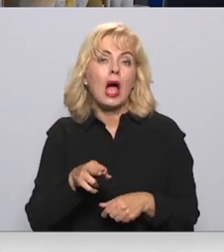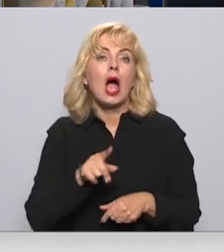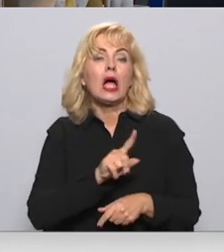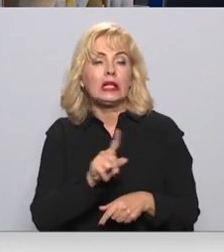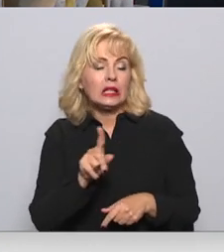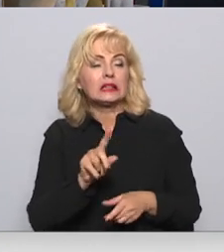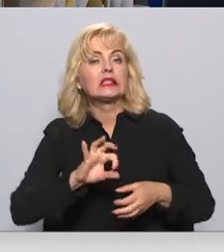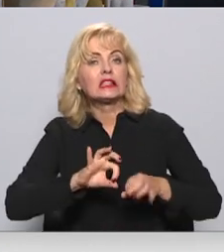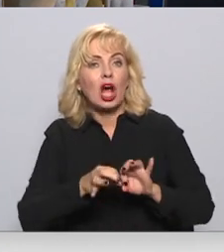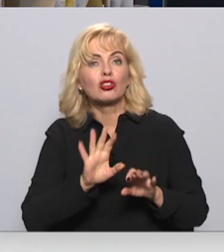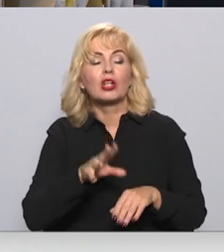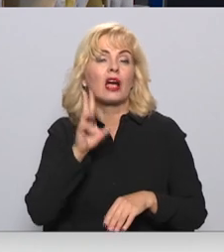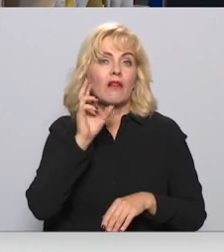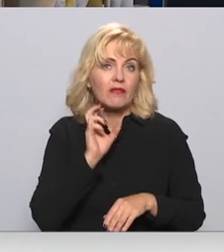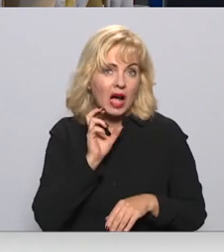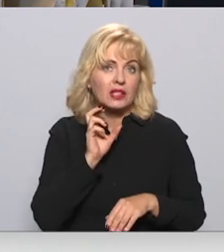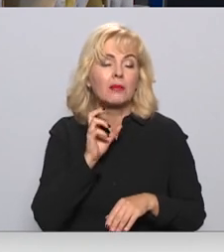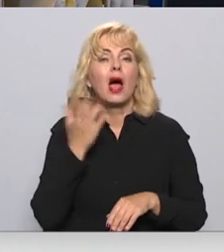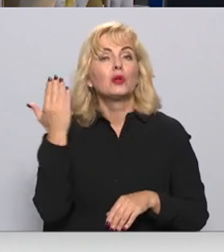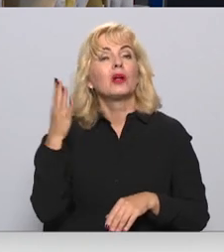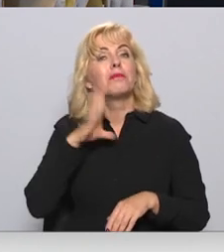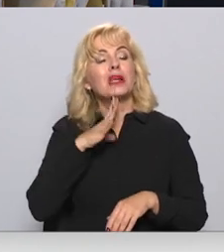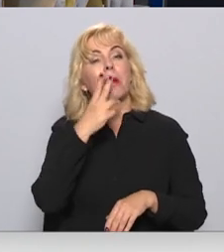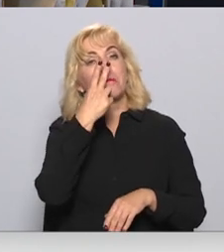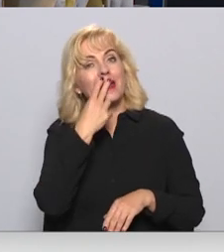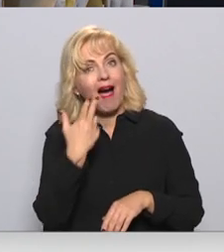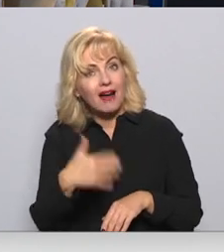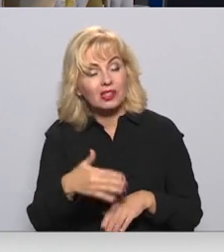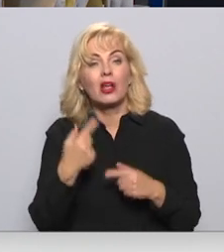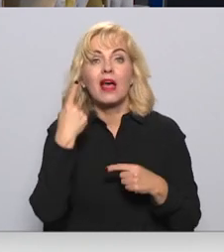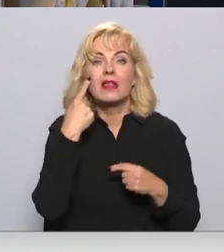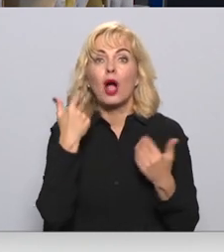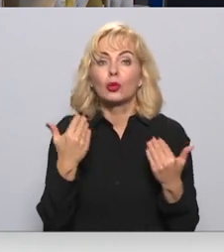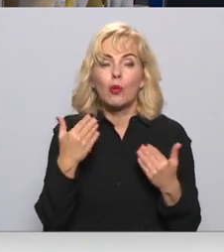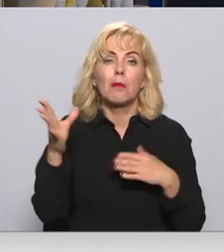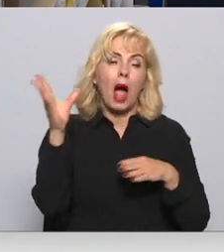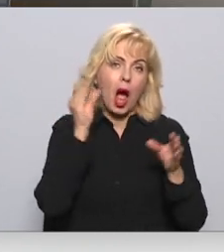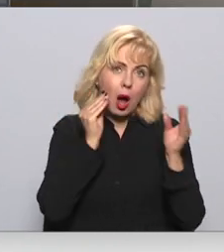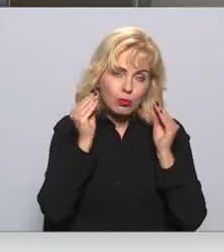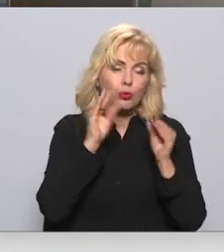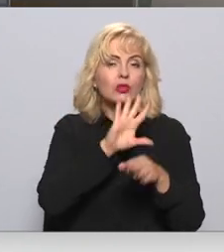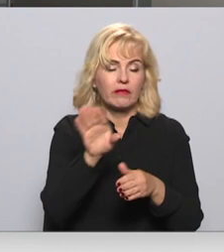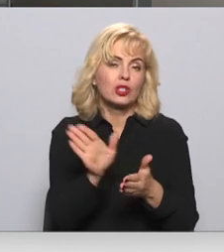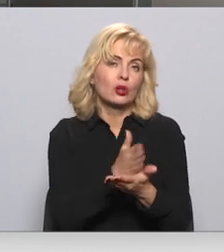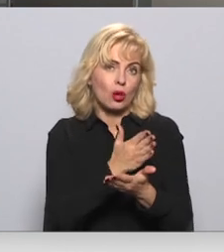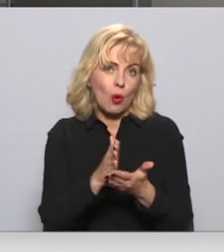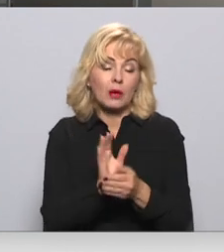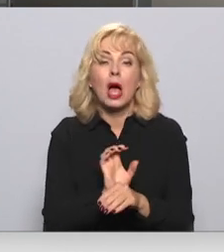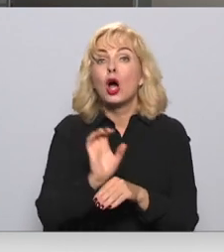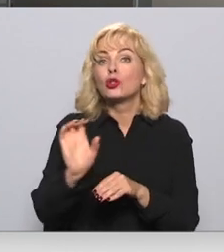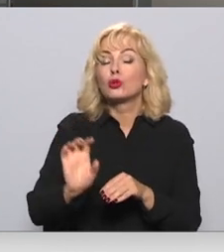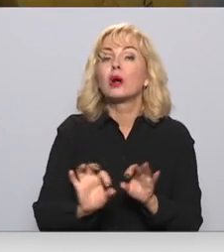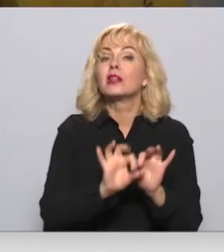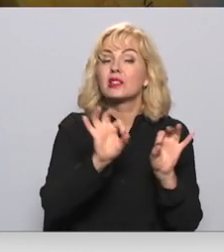sarežģītāks nekā vecs, tas viss bija pierasts, bet es domāju, ar to mēs visu apgūstam, tiksim galā. Sūtījums sākot